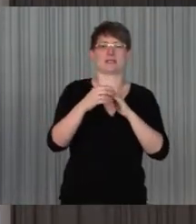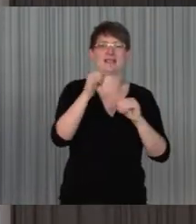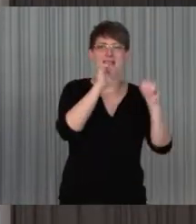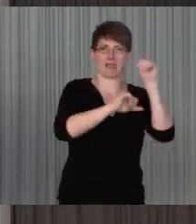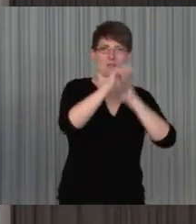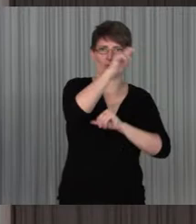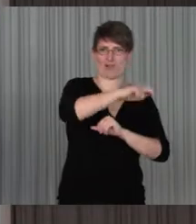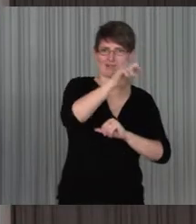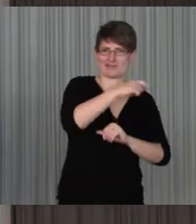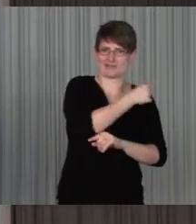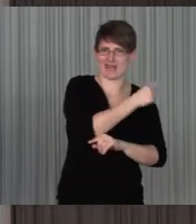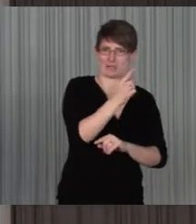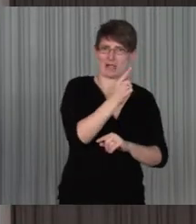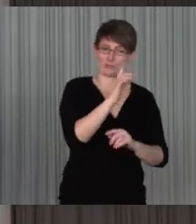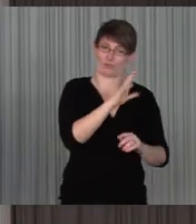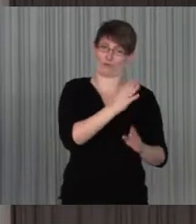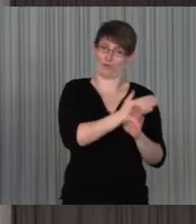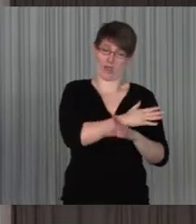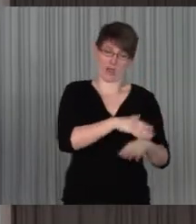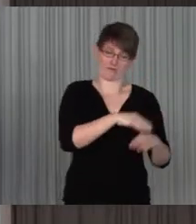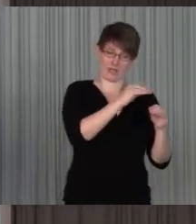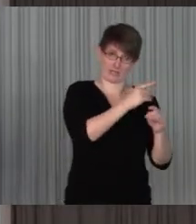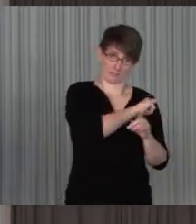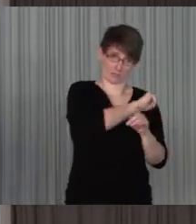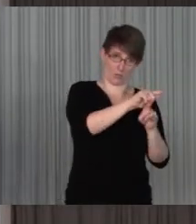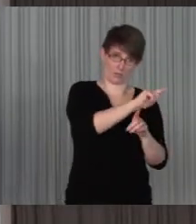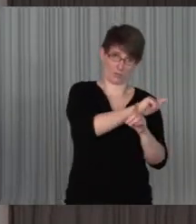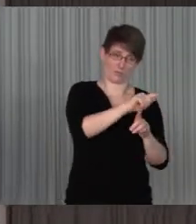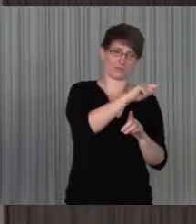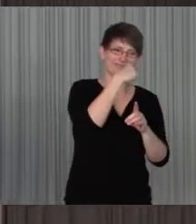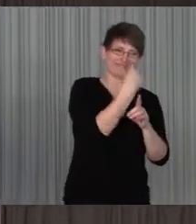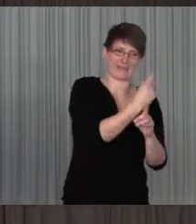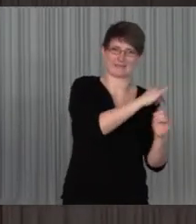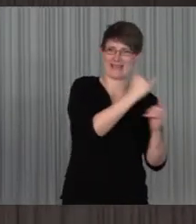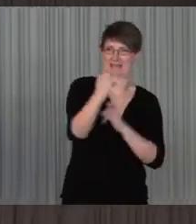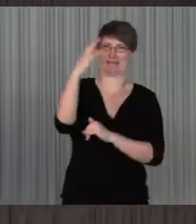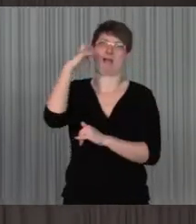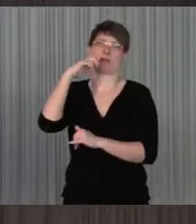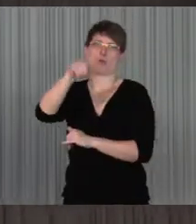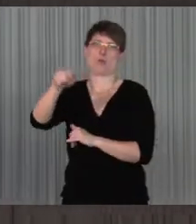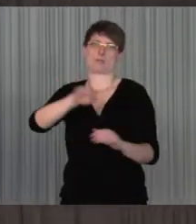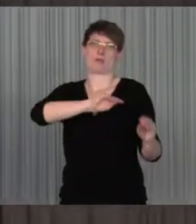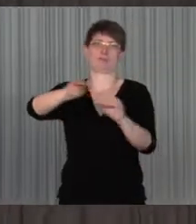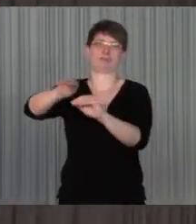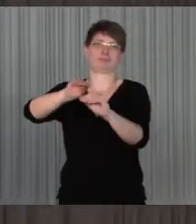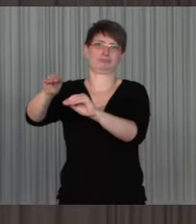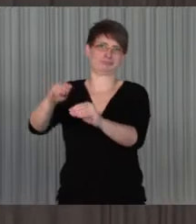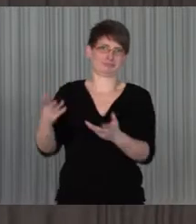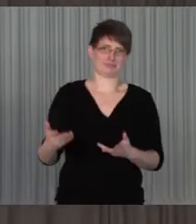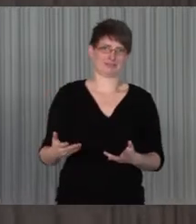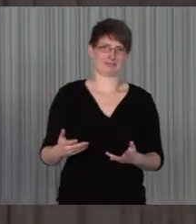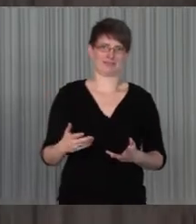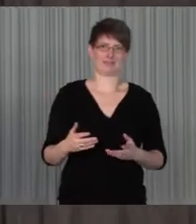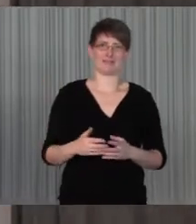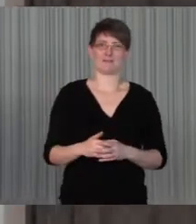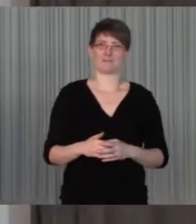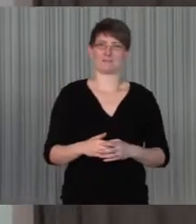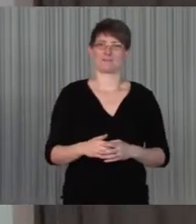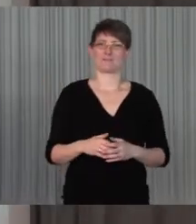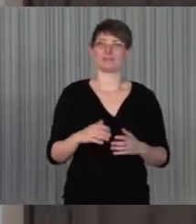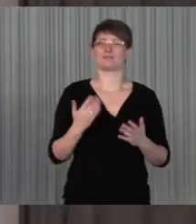gemacht werden. Einfach weil man auch merkt, das ist eben schon gesagt, dass sie eben